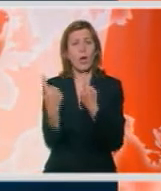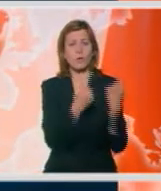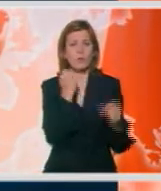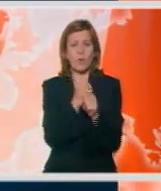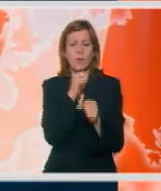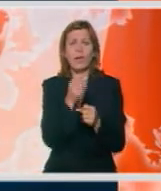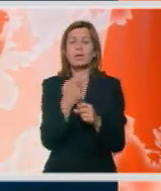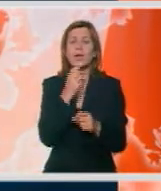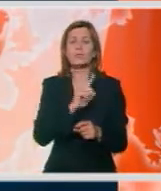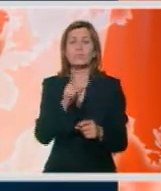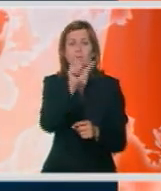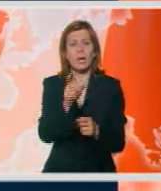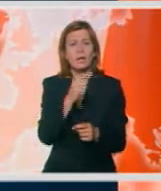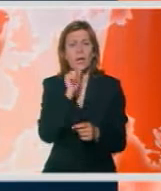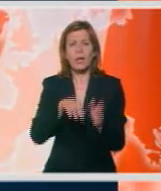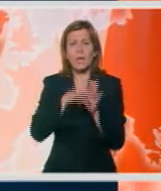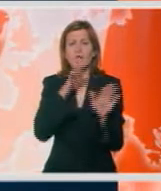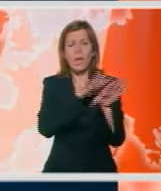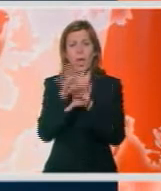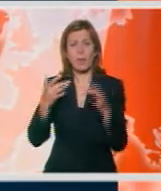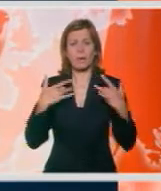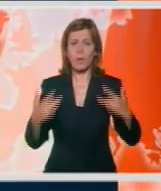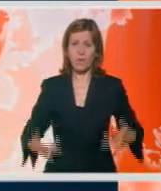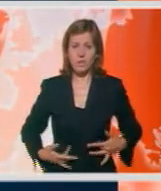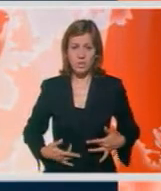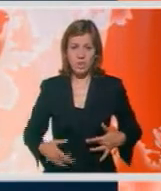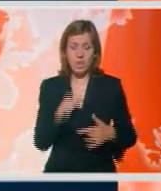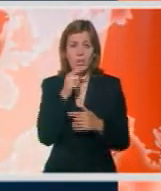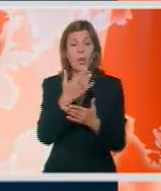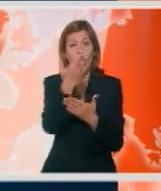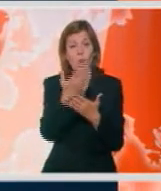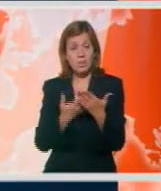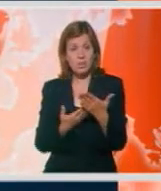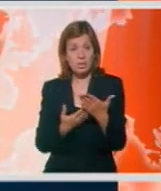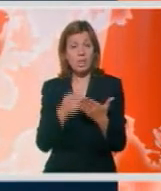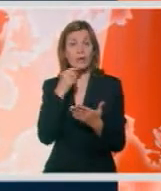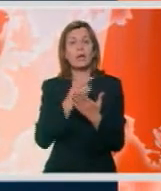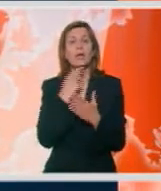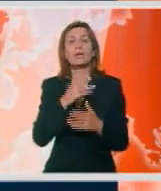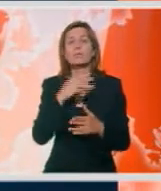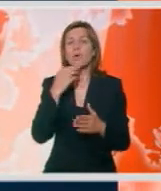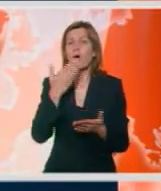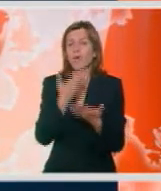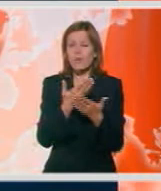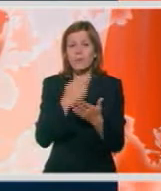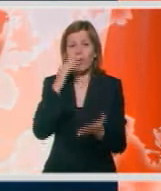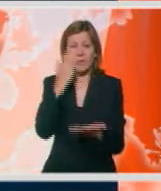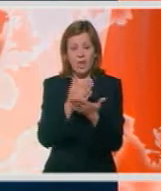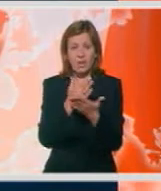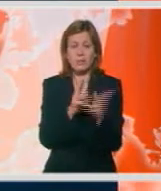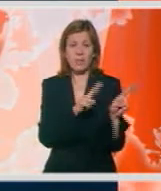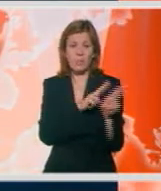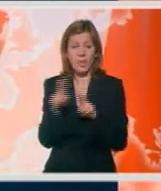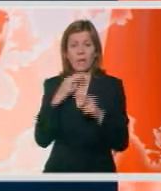i obezhrabre eventualni napadi na medijske profesionalce. Po oceni Anema, odsustvo odgovarajućih reakcije pravne države i